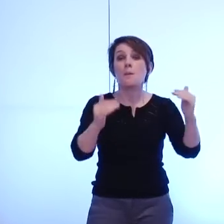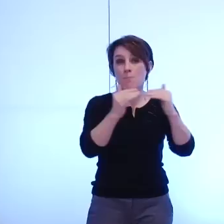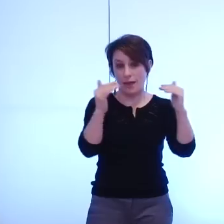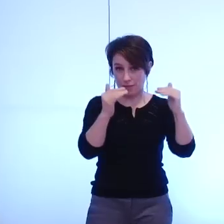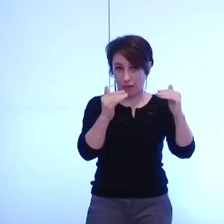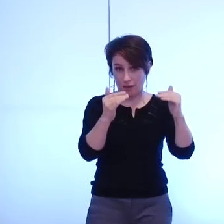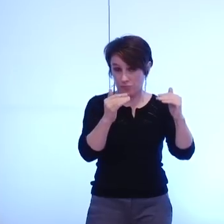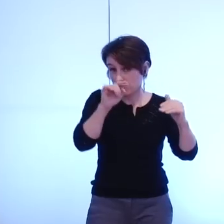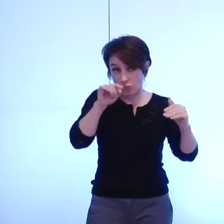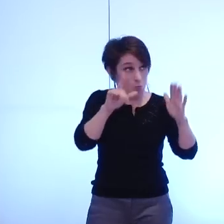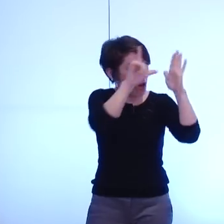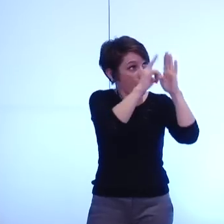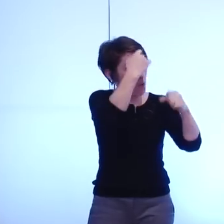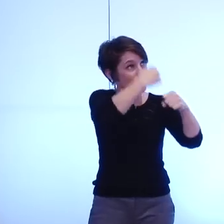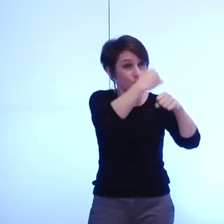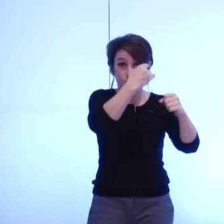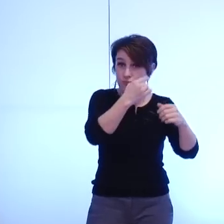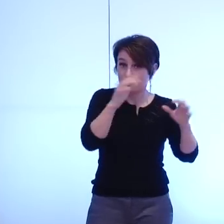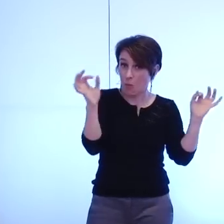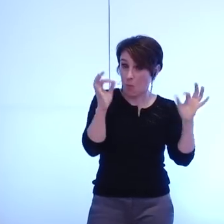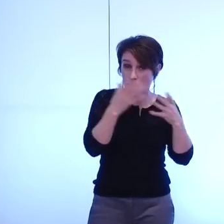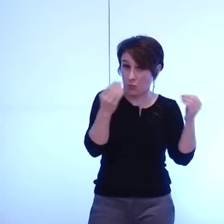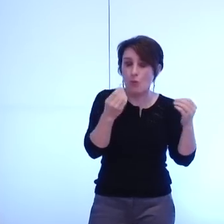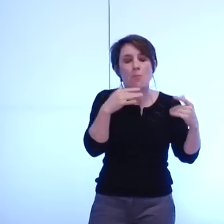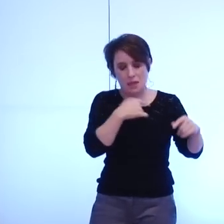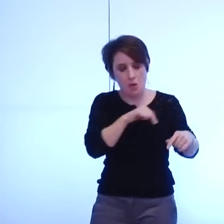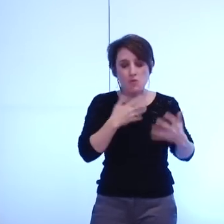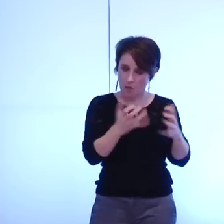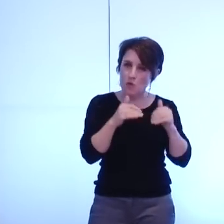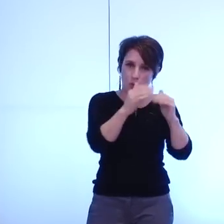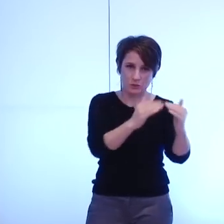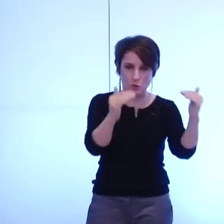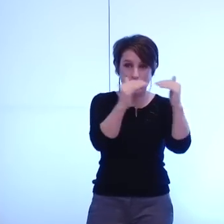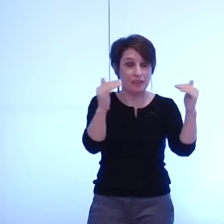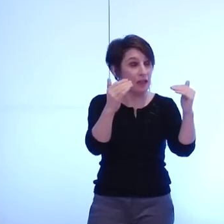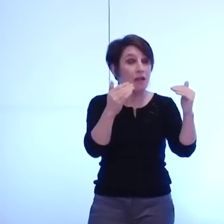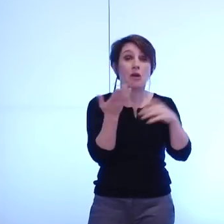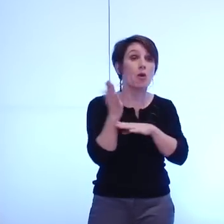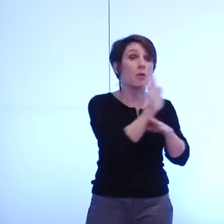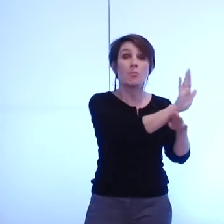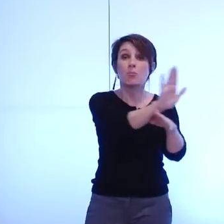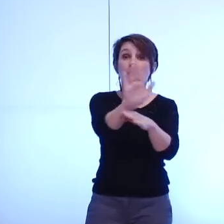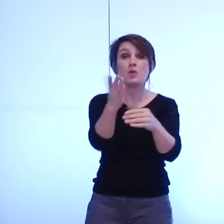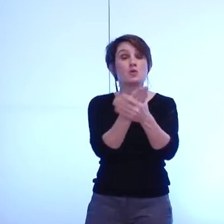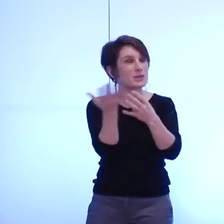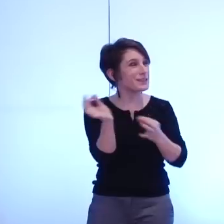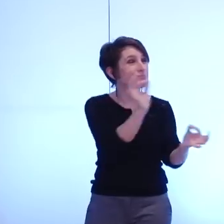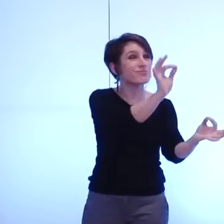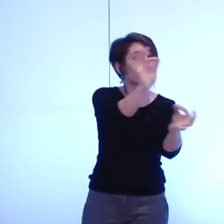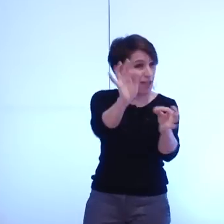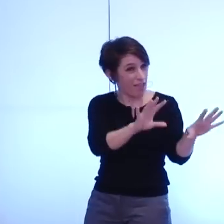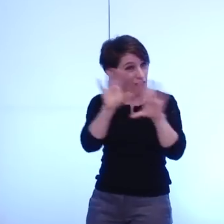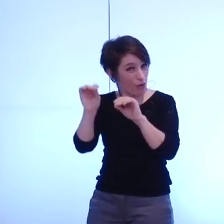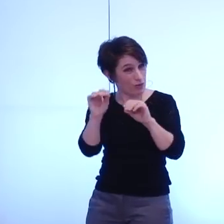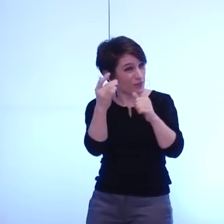pas une obligation réglementaire et nous pouvons souligner que nous n'avons pas eu d'opposition sur le transfert et